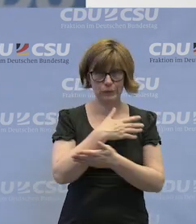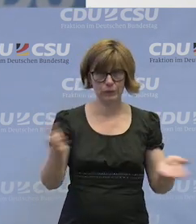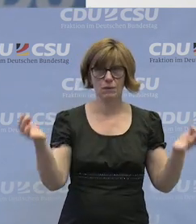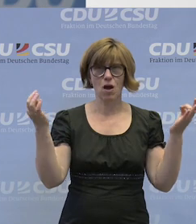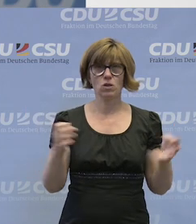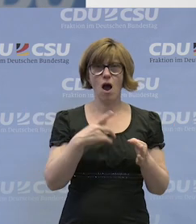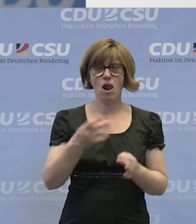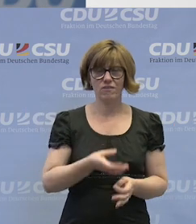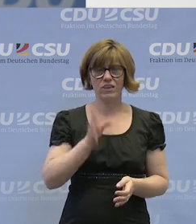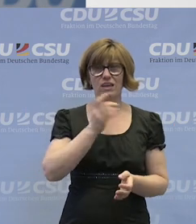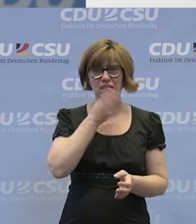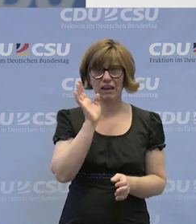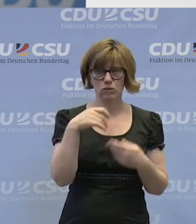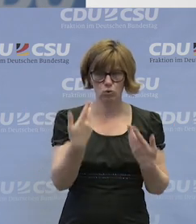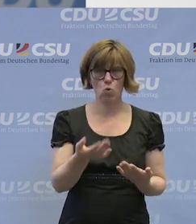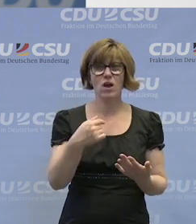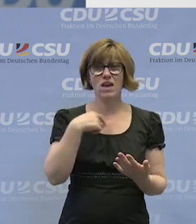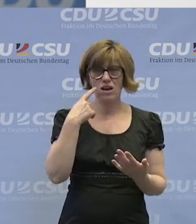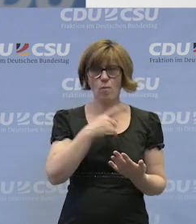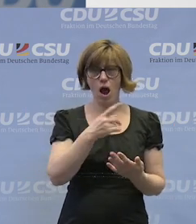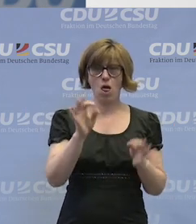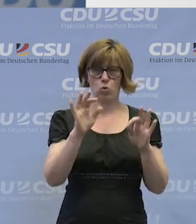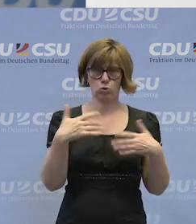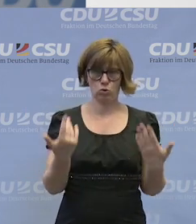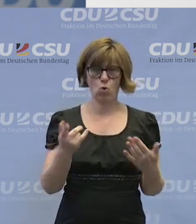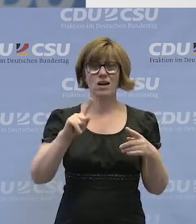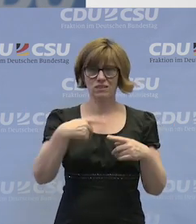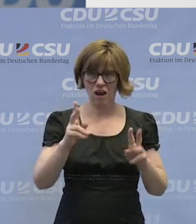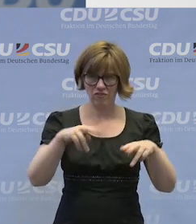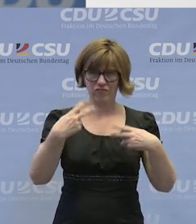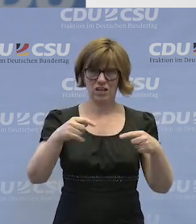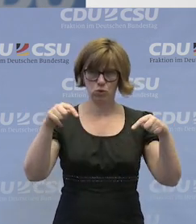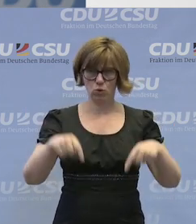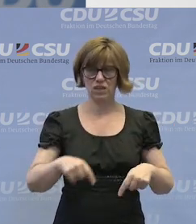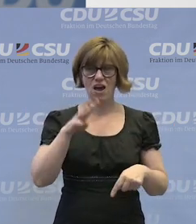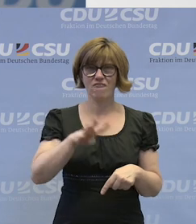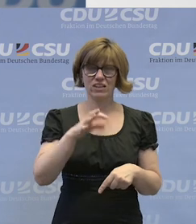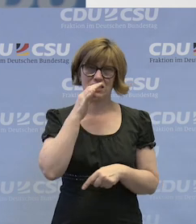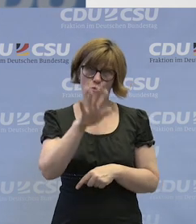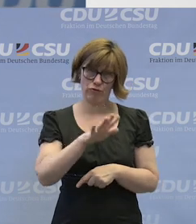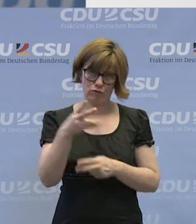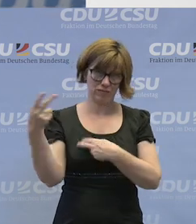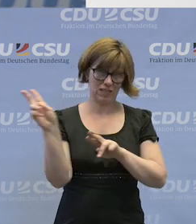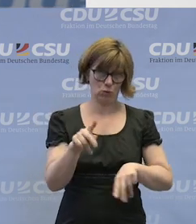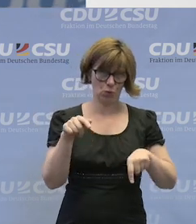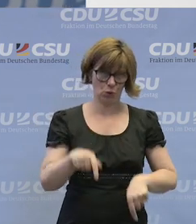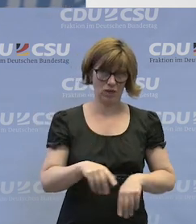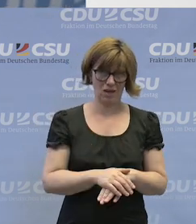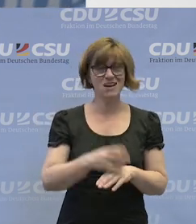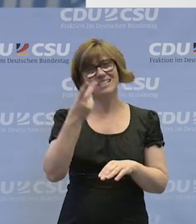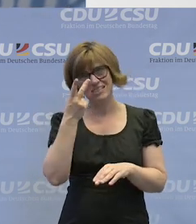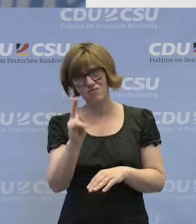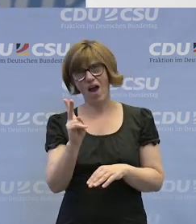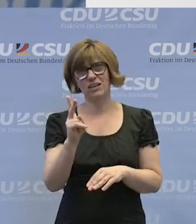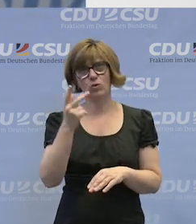durch, nehmen alle mal einen Schluck zu trinken. Ich glaube, das tut uns ganz gut. Und dann sehen wir uns um 14.15 Uhr hier wieder zum